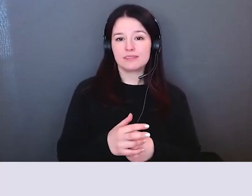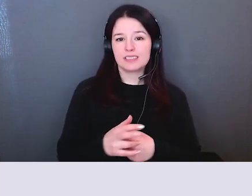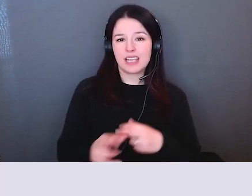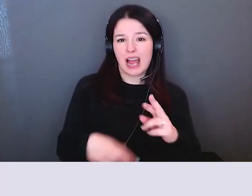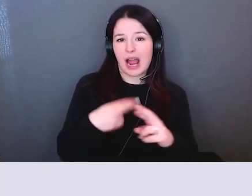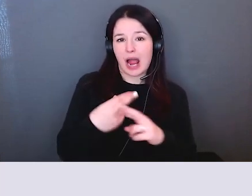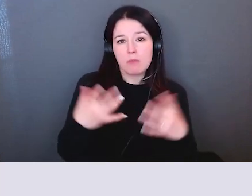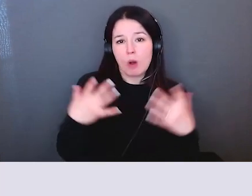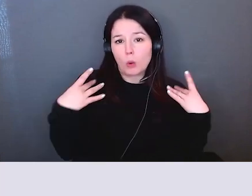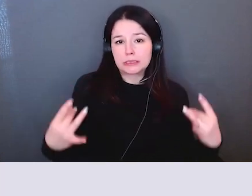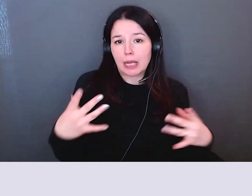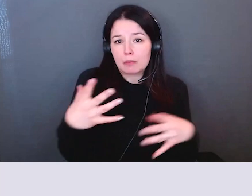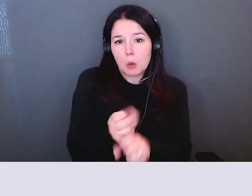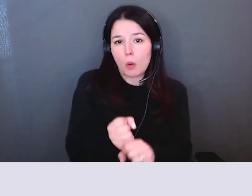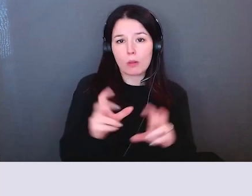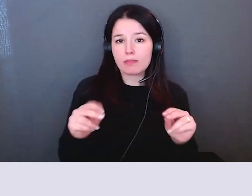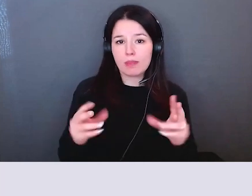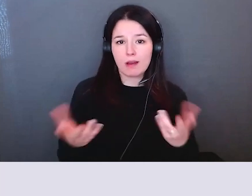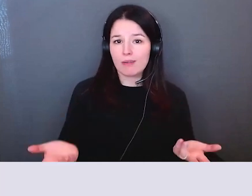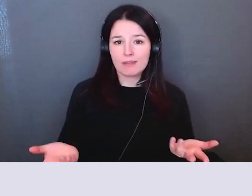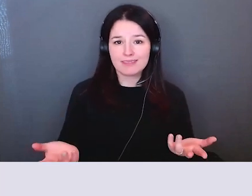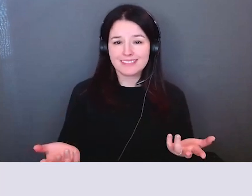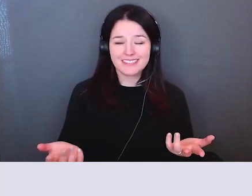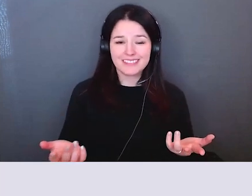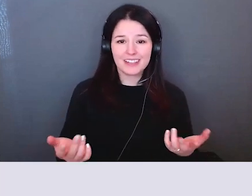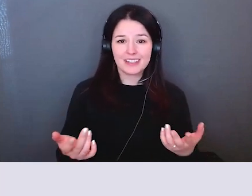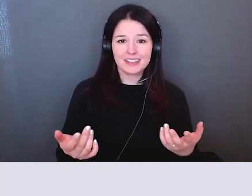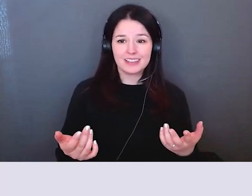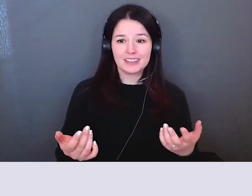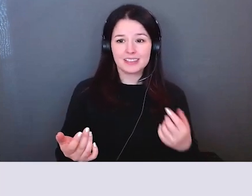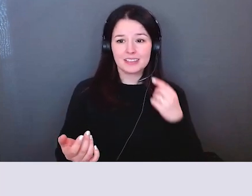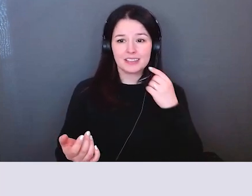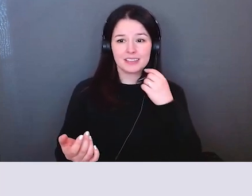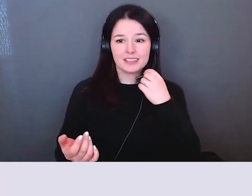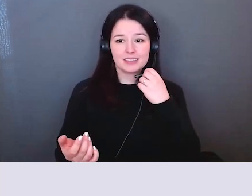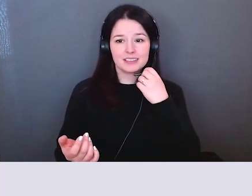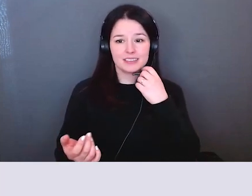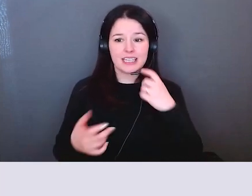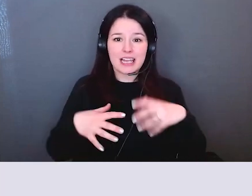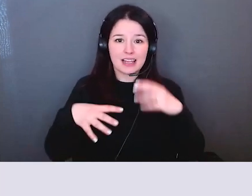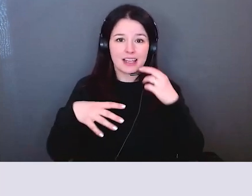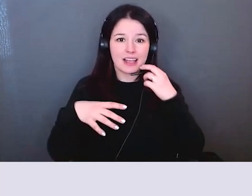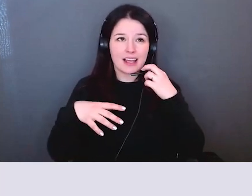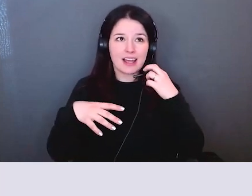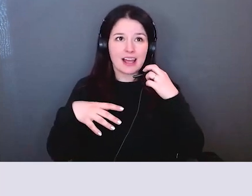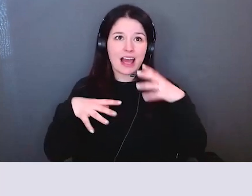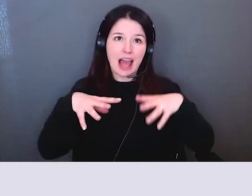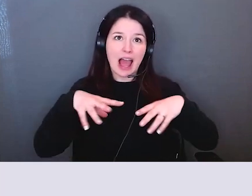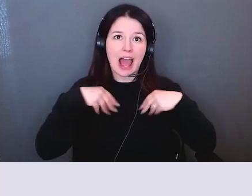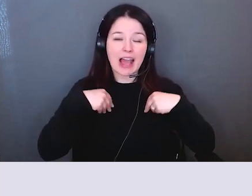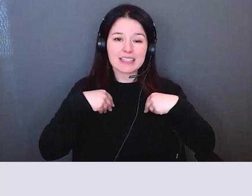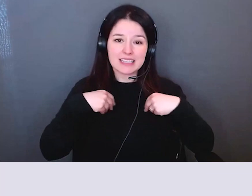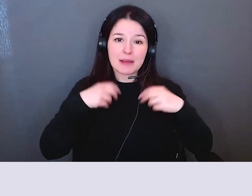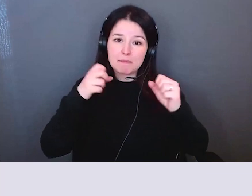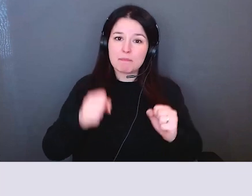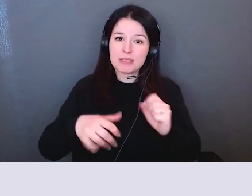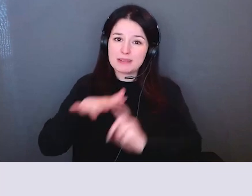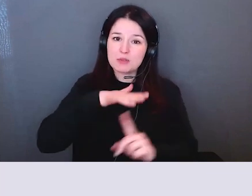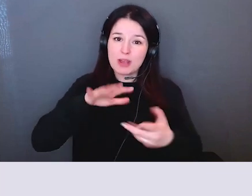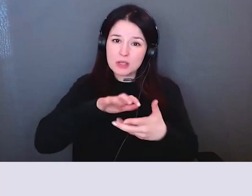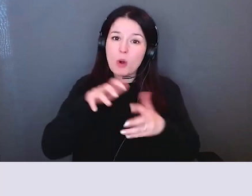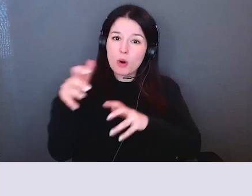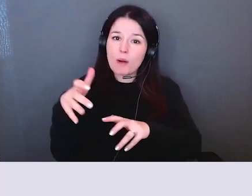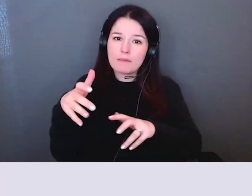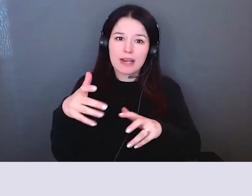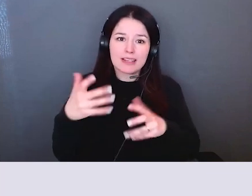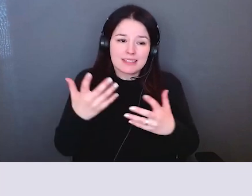on réalise que en fait nous devons nous poser la question comment pouvons